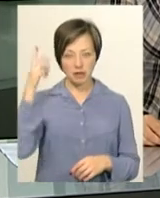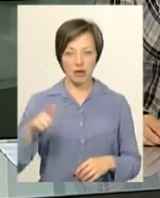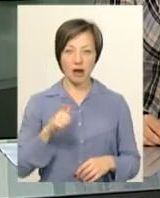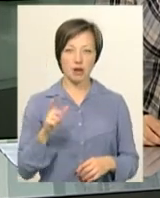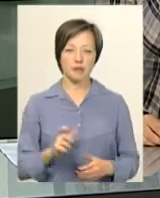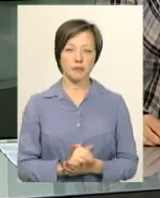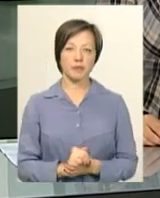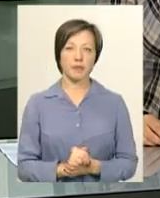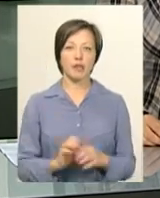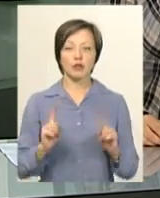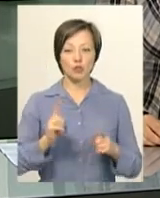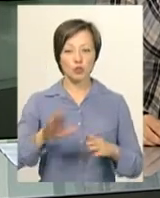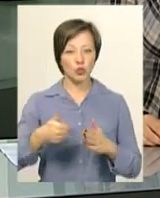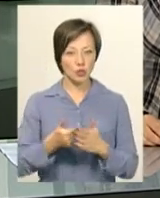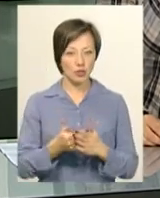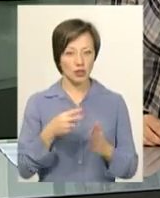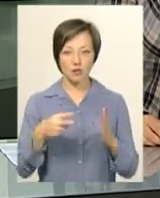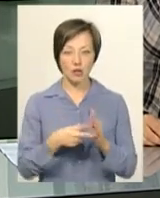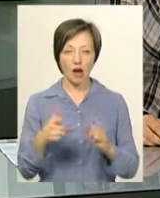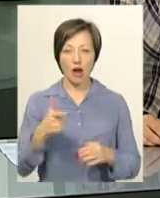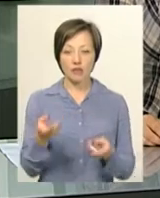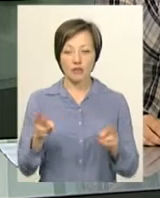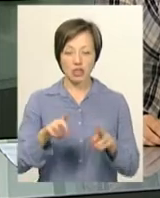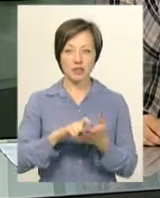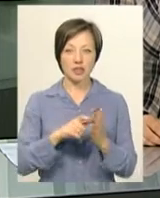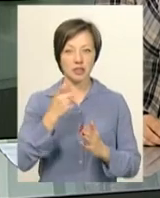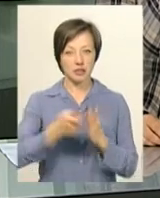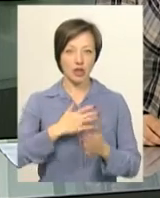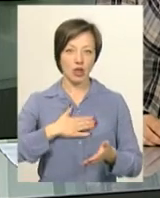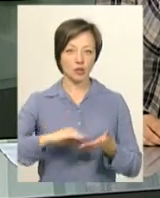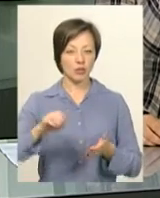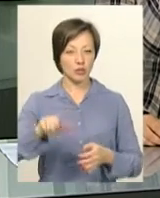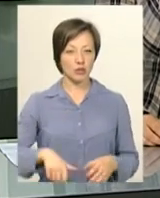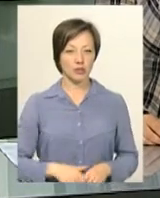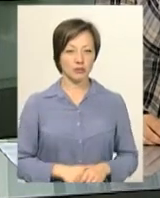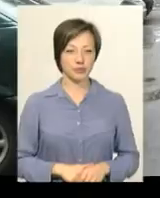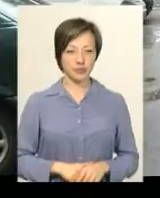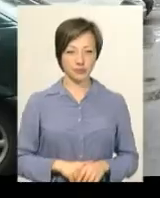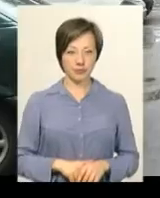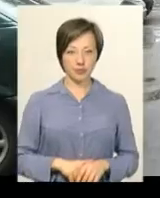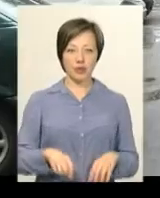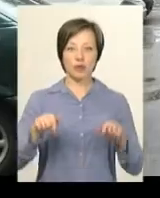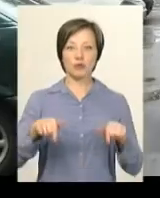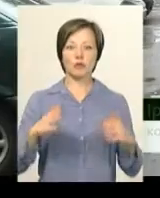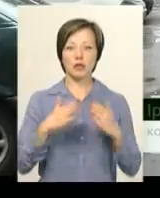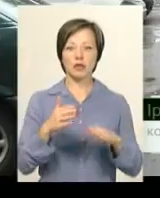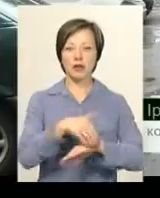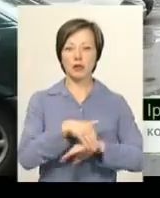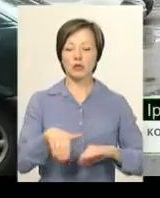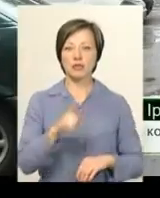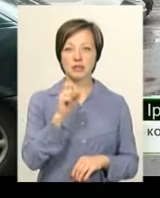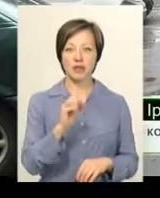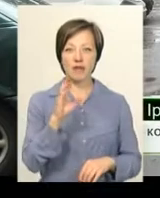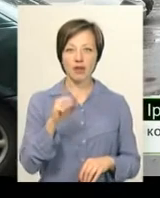Сергій Гула. Чому досі не віпнули газ у решті квартир, дізнавалась Ірина Аріон. У цьому будинку на вулиці Завадського,